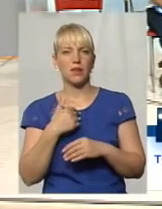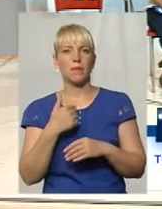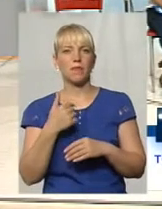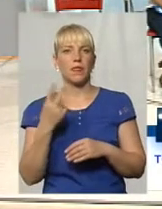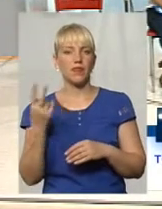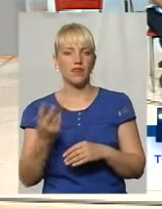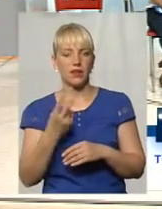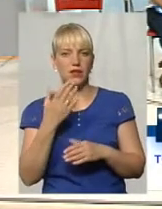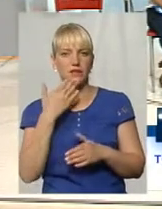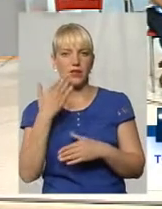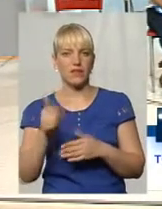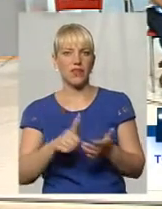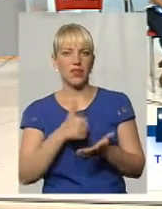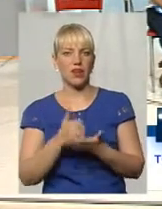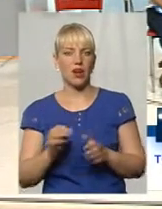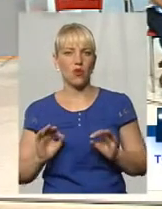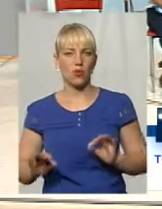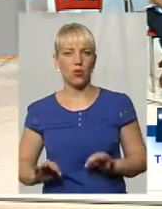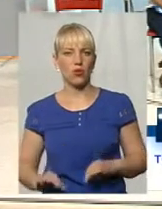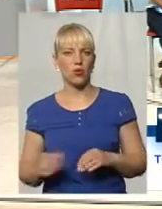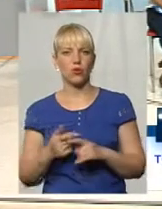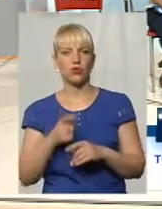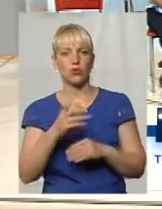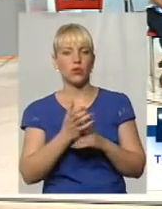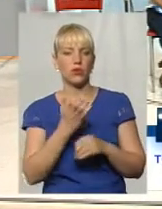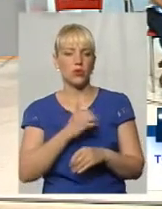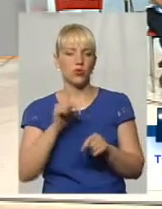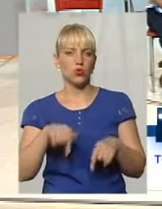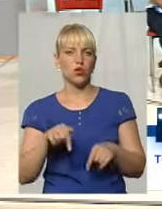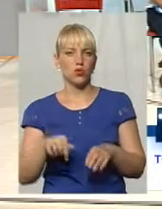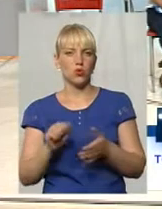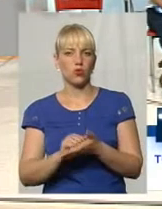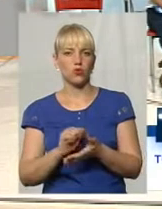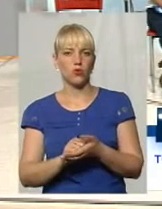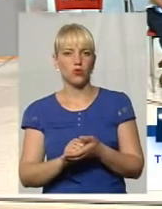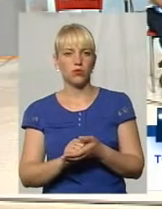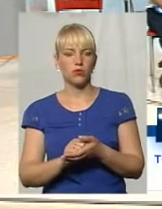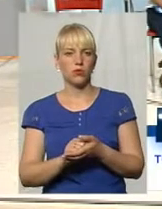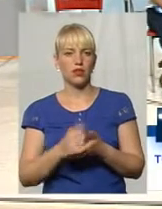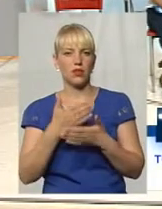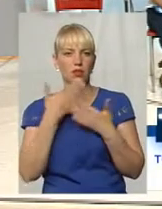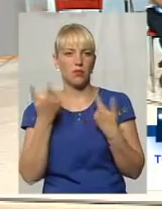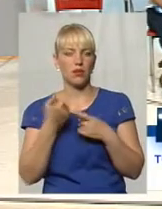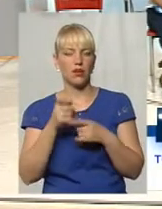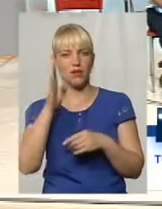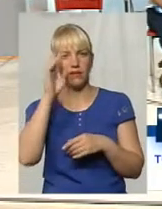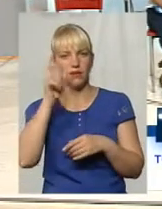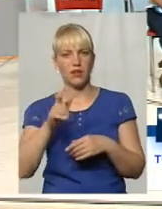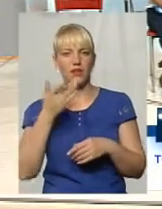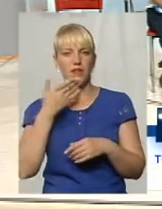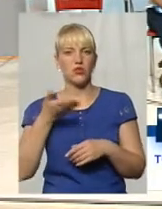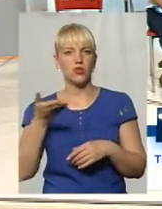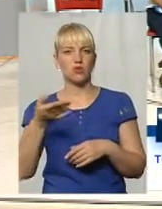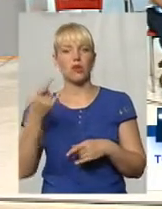кументи, обласна статута, туди, пись, немає, немає. він заступає по телебанцію,